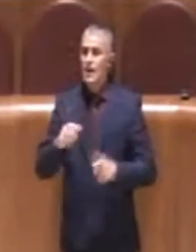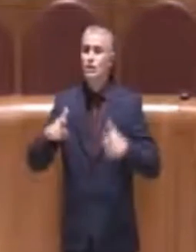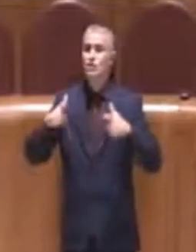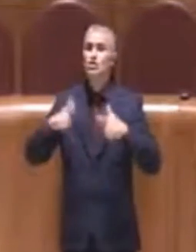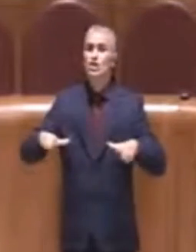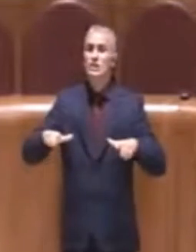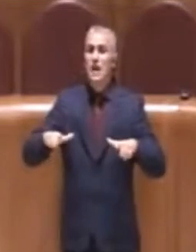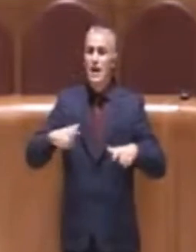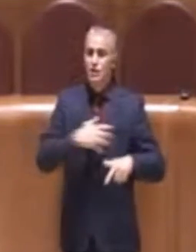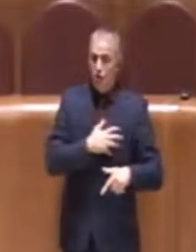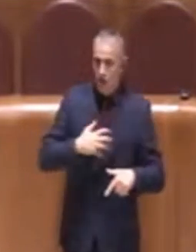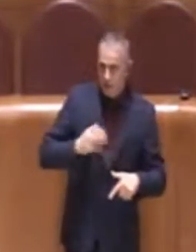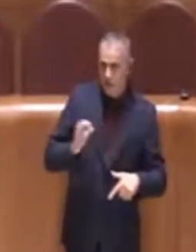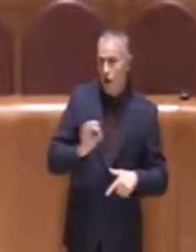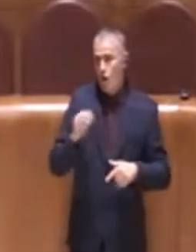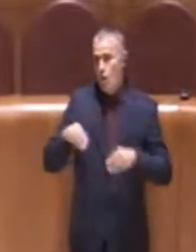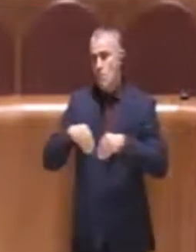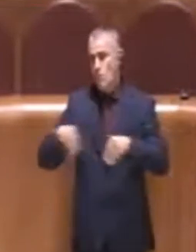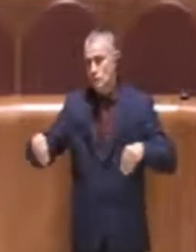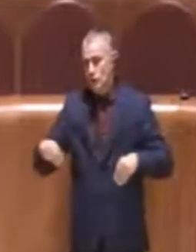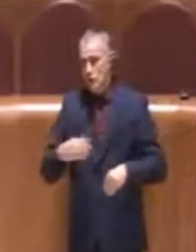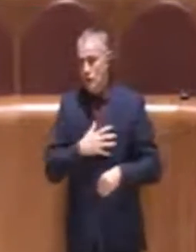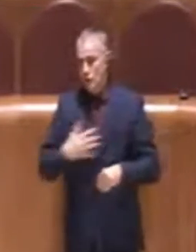museo della scienza. Grazie.